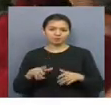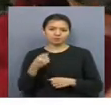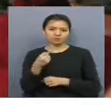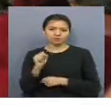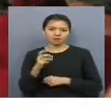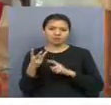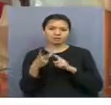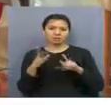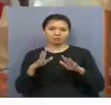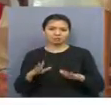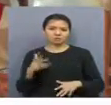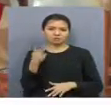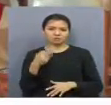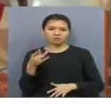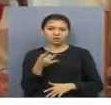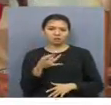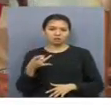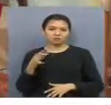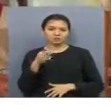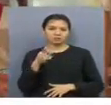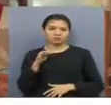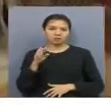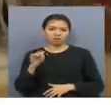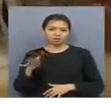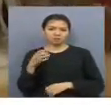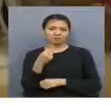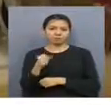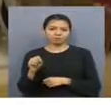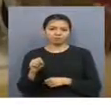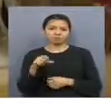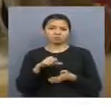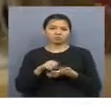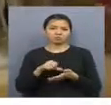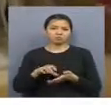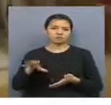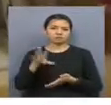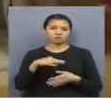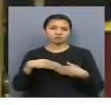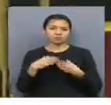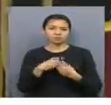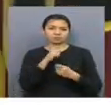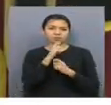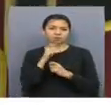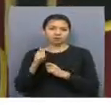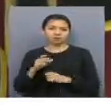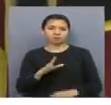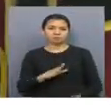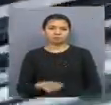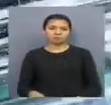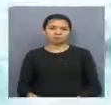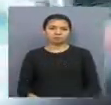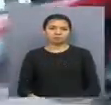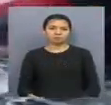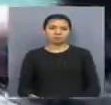Үшінші орынға Целиноград ауданынан Серкбайфтар отбасы табан түреді. Қатсықан барлық отбасыларға бағылы сүйліктар мен алғыс қаттар табысталды.